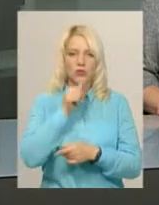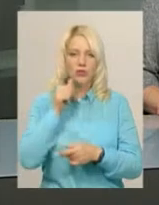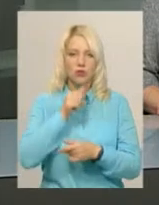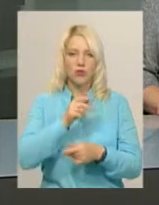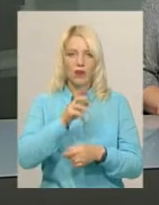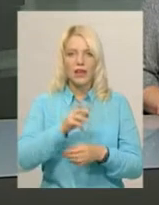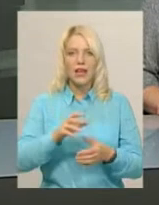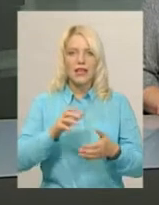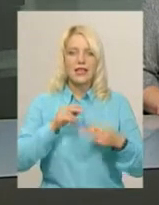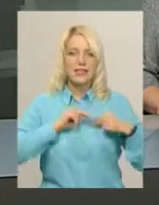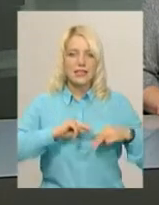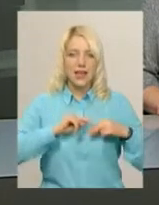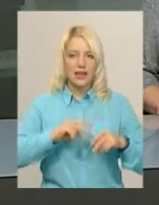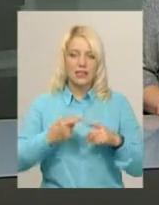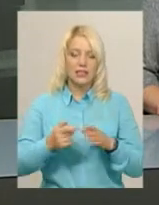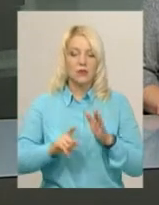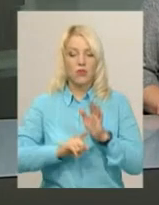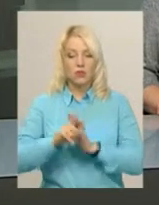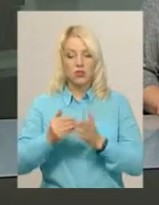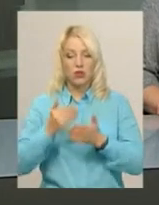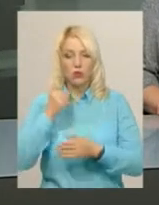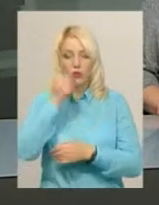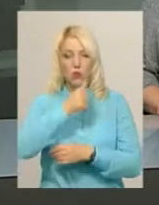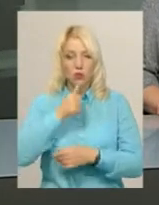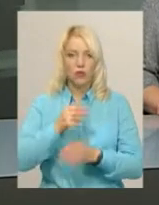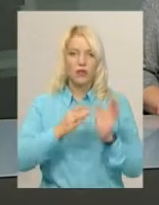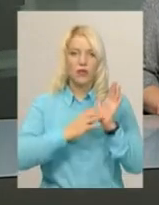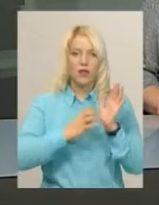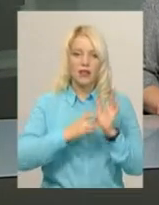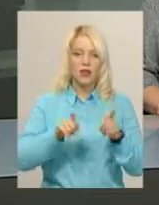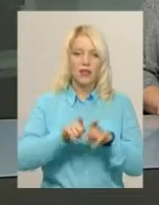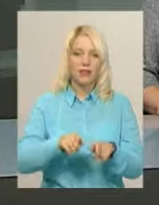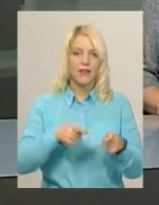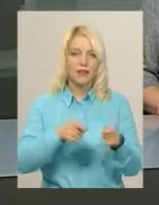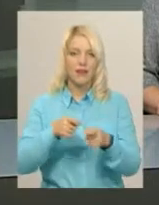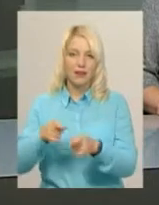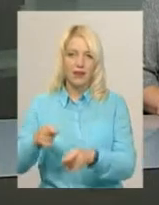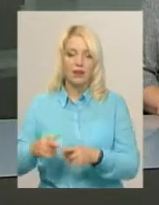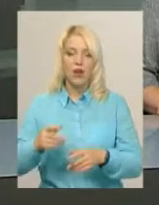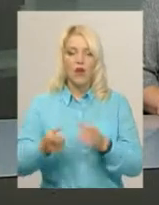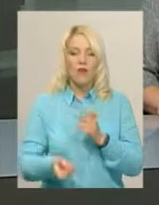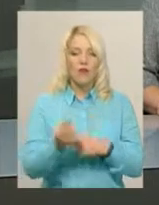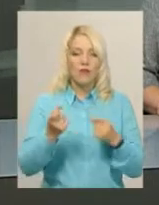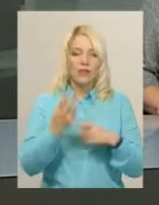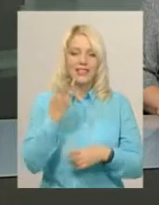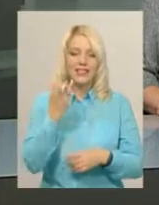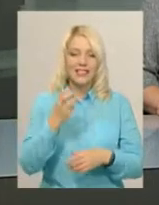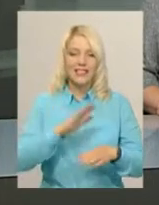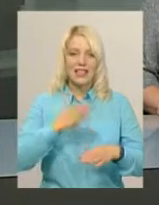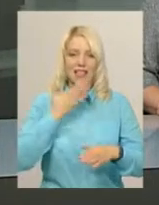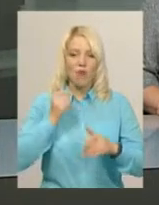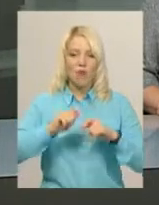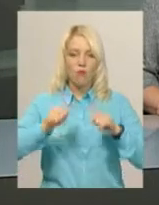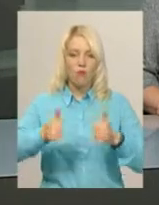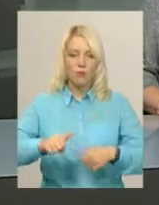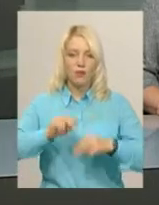області відбулося 900 таких рейдів. Під час інспекції виявили понад 300 неоформлених працівників. Більшість – у торгівлі та сфері